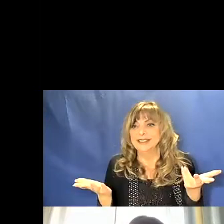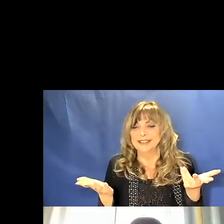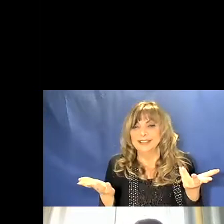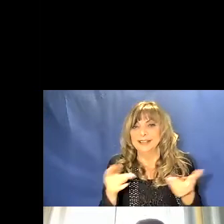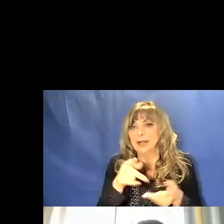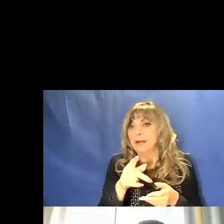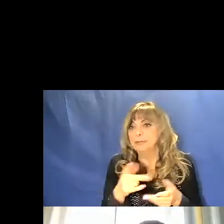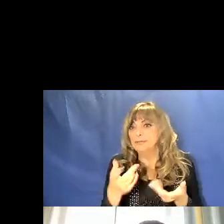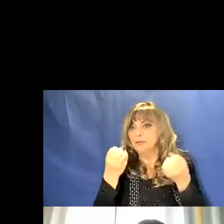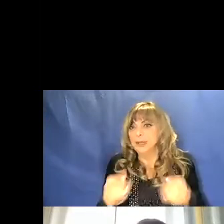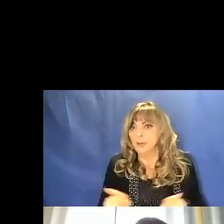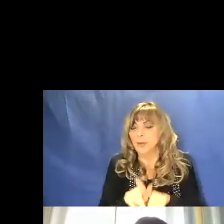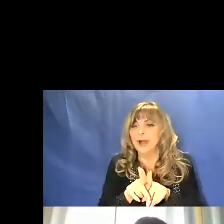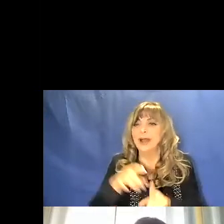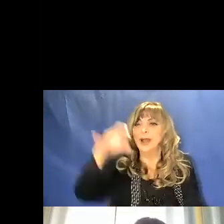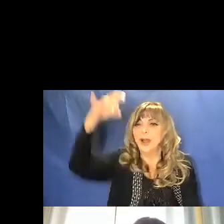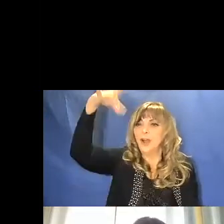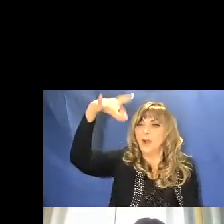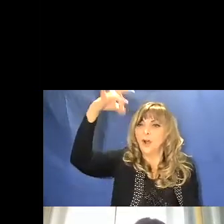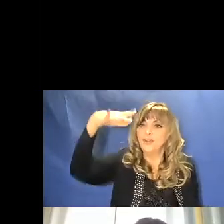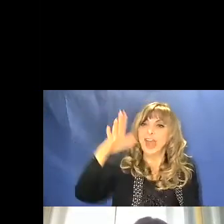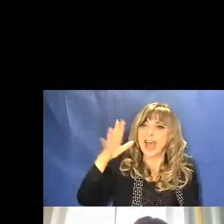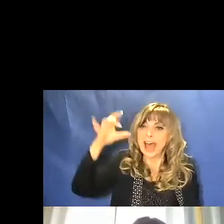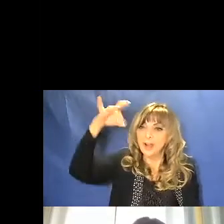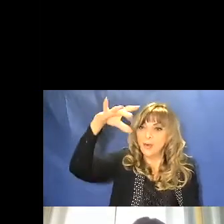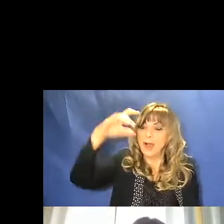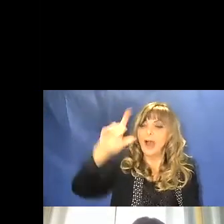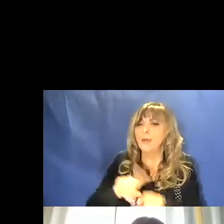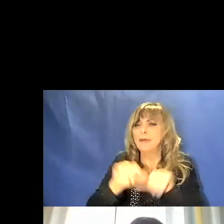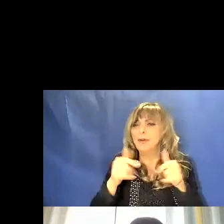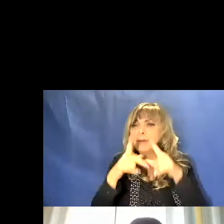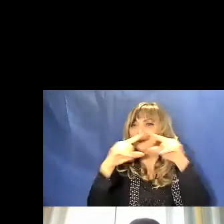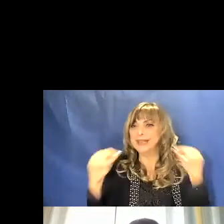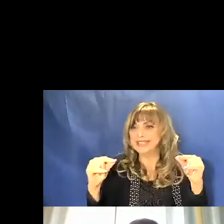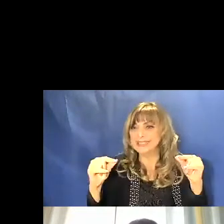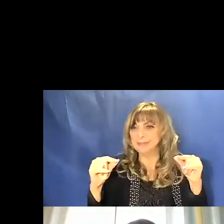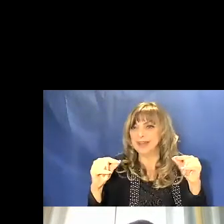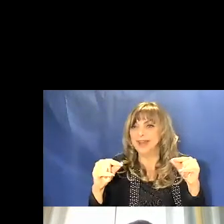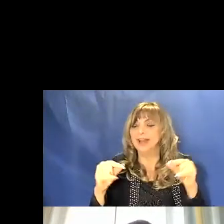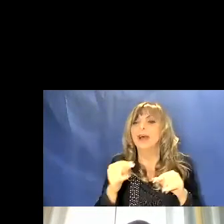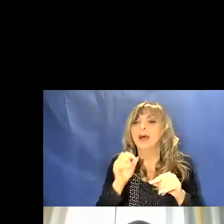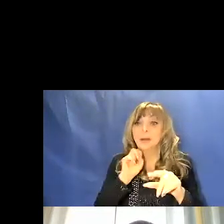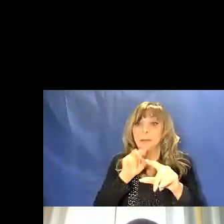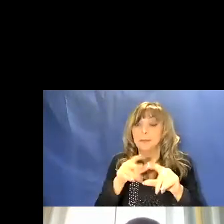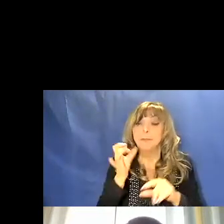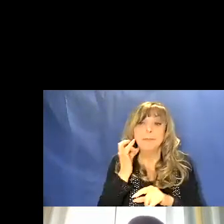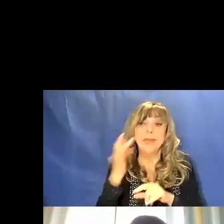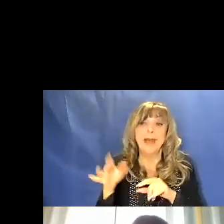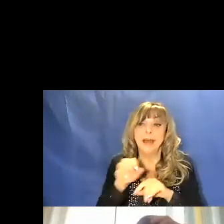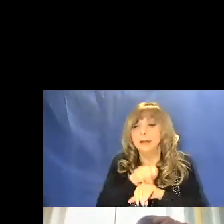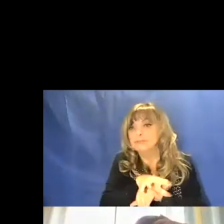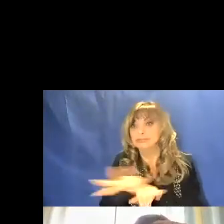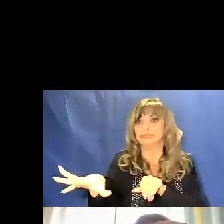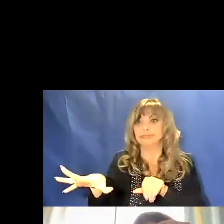stesso. Le goccioline d'acqua fungono da tanti prismi che scindono la luce bianca del sole.